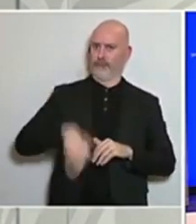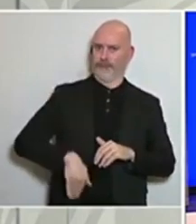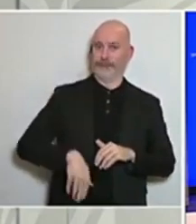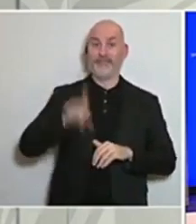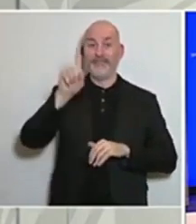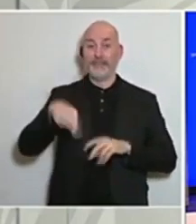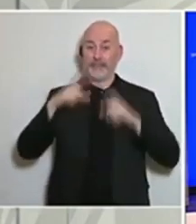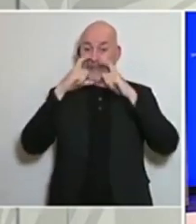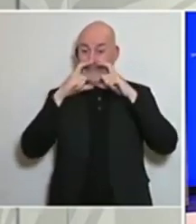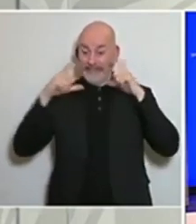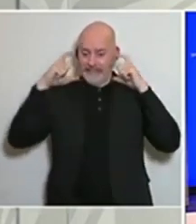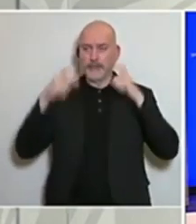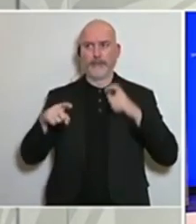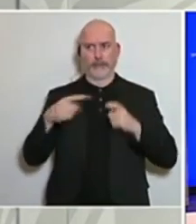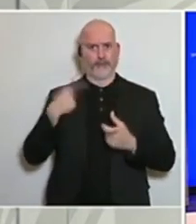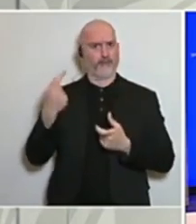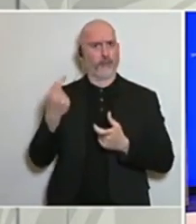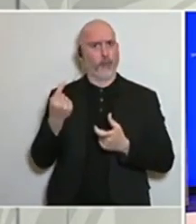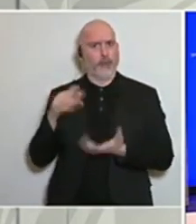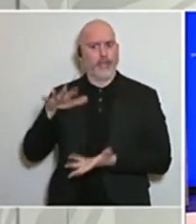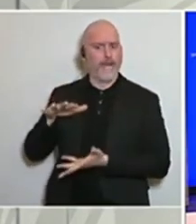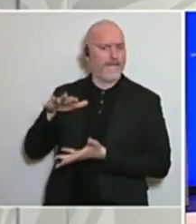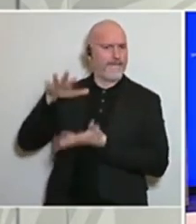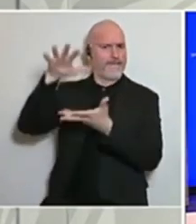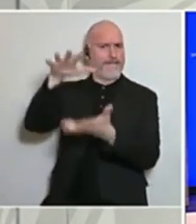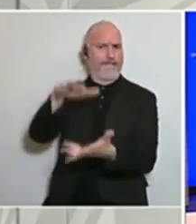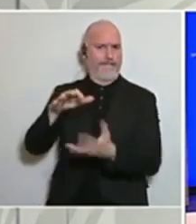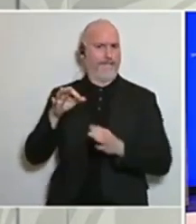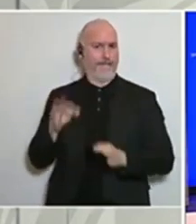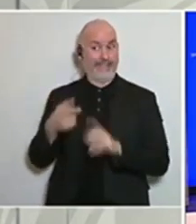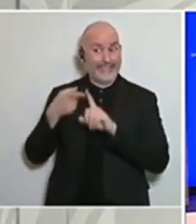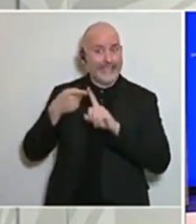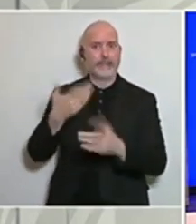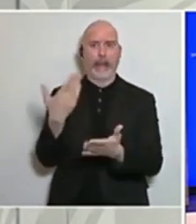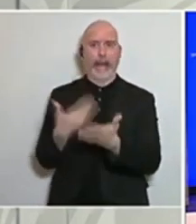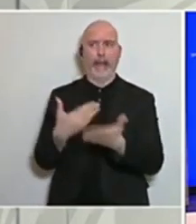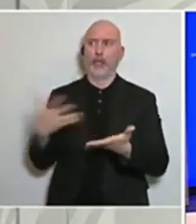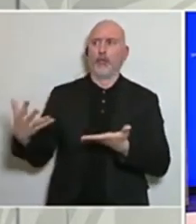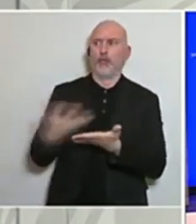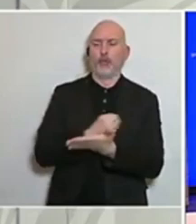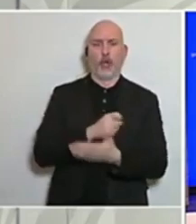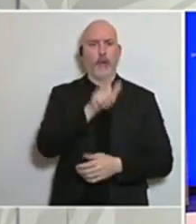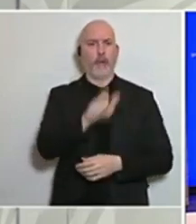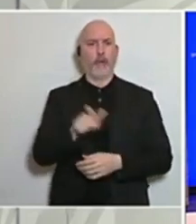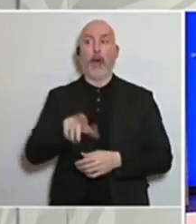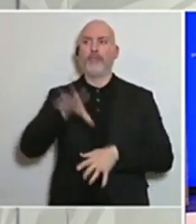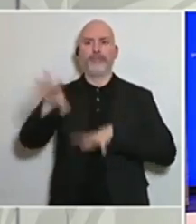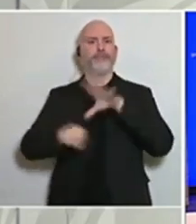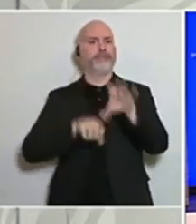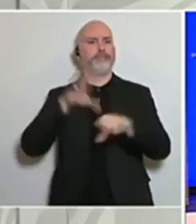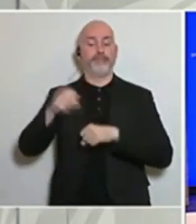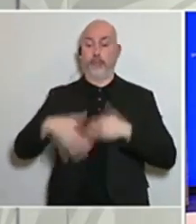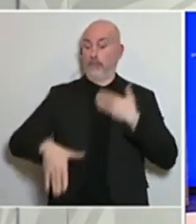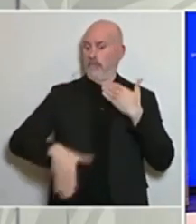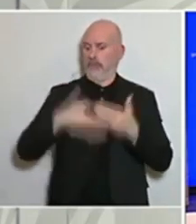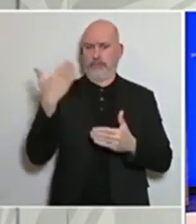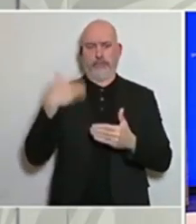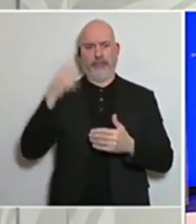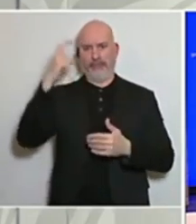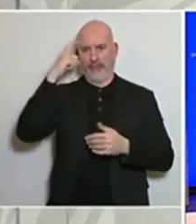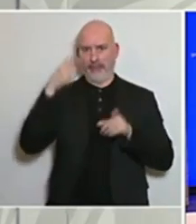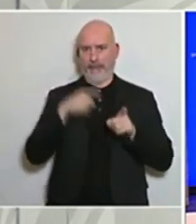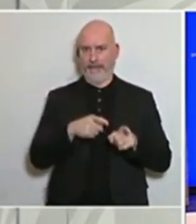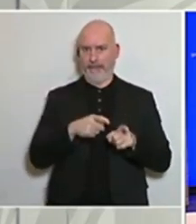mascaretes prou elevada per tal de garantir que tothom les pugui obtenir des del primer moment. En el ben entès,